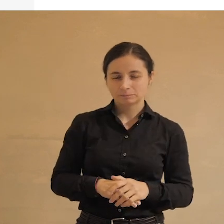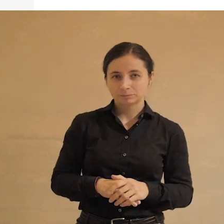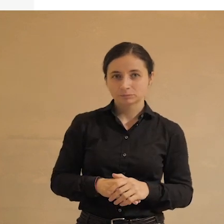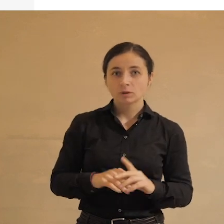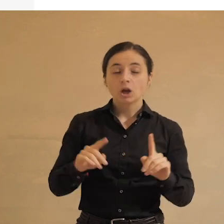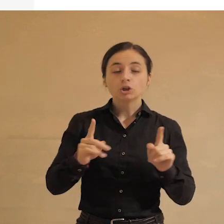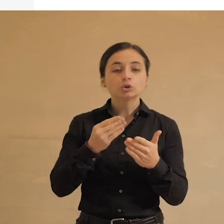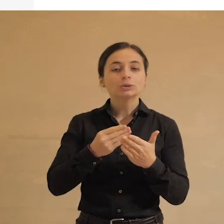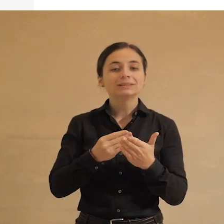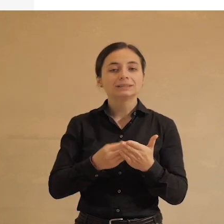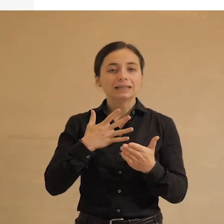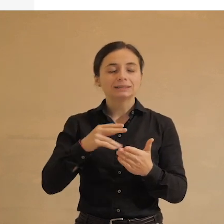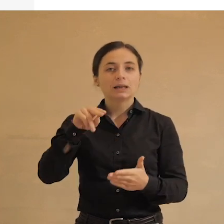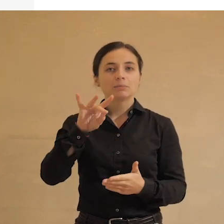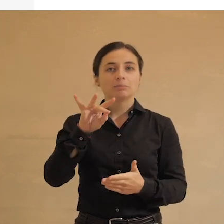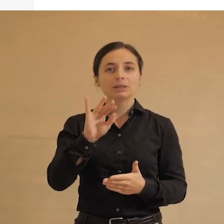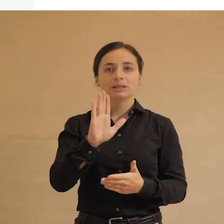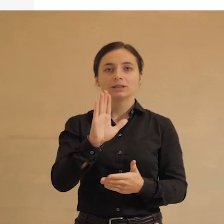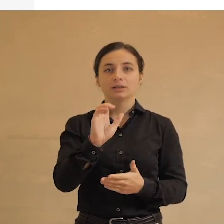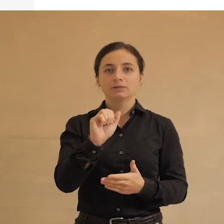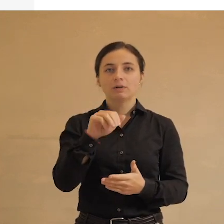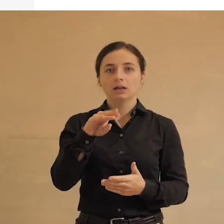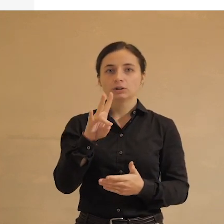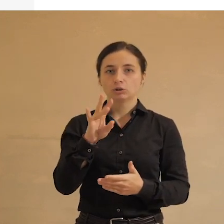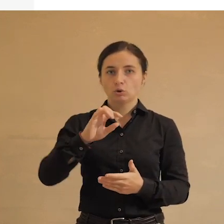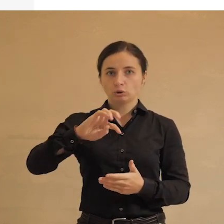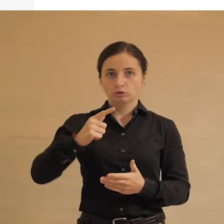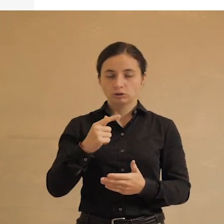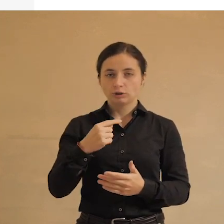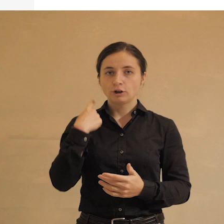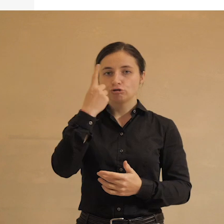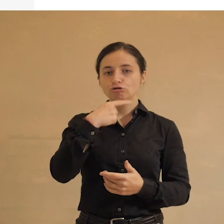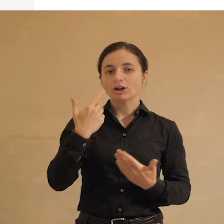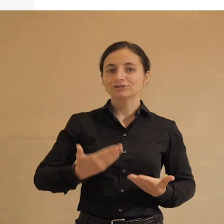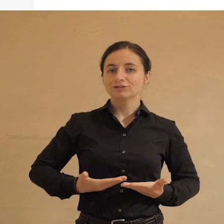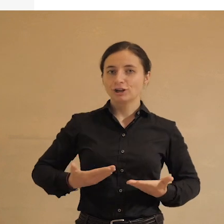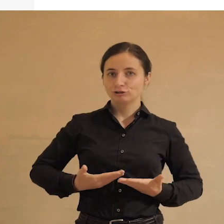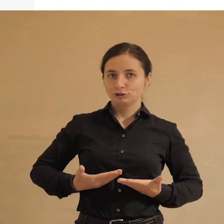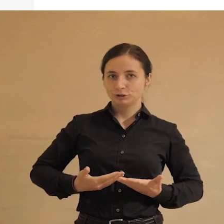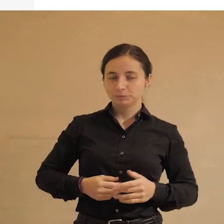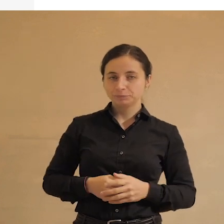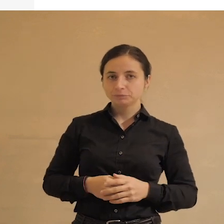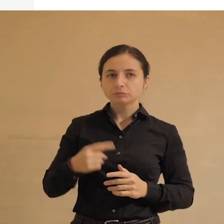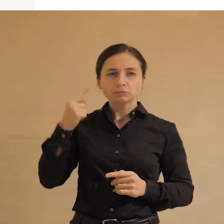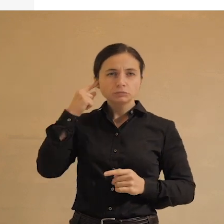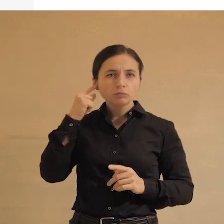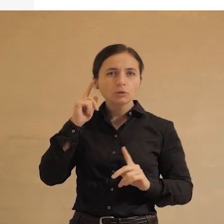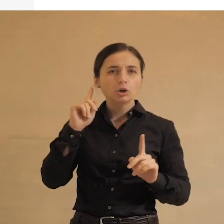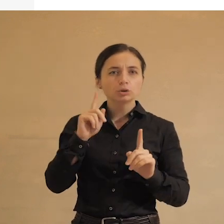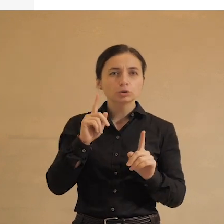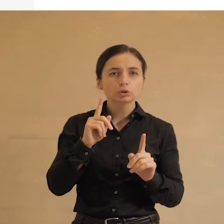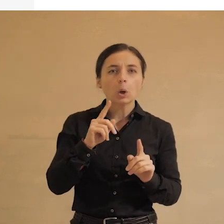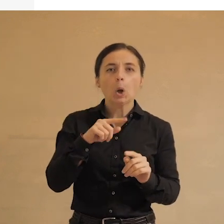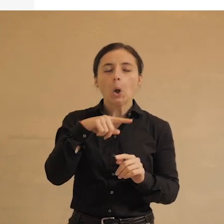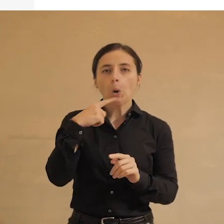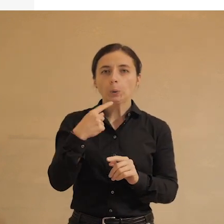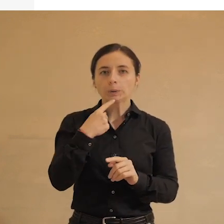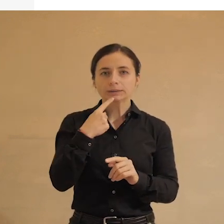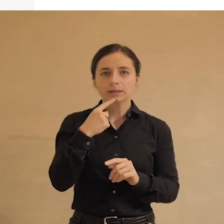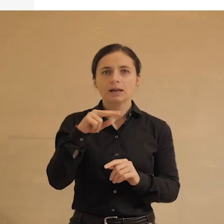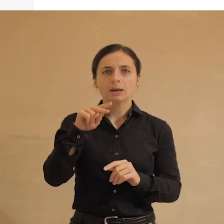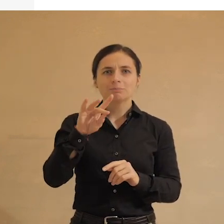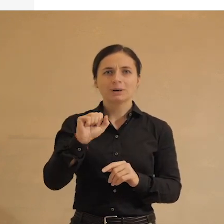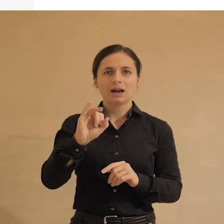Что касается ценности приватности, вот этой самой неприкосновенности частной жизни, приходится слышать иногда, что в русском языке нет слова privacy,